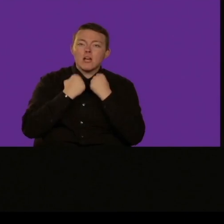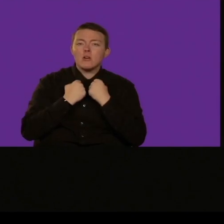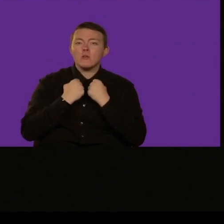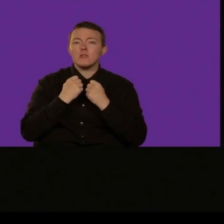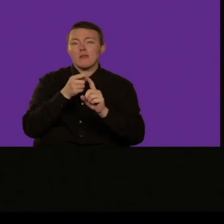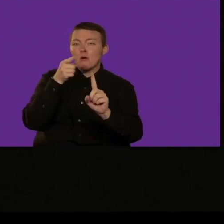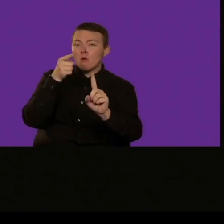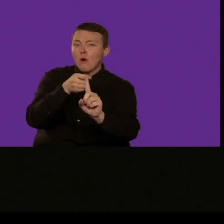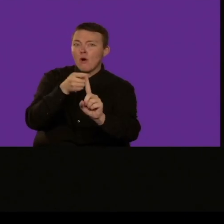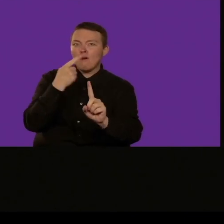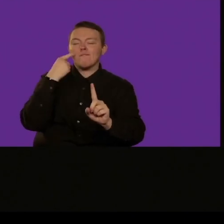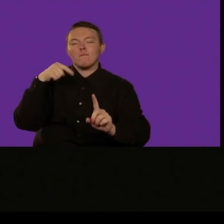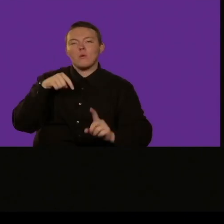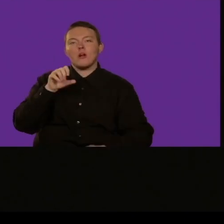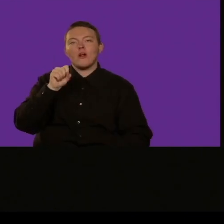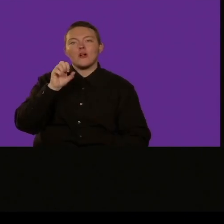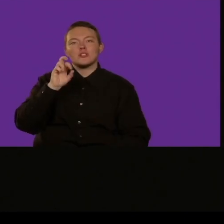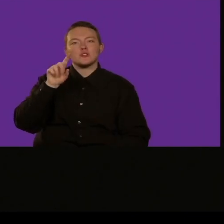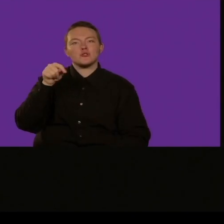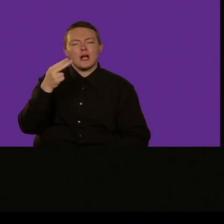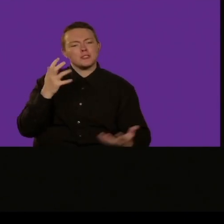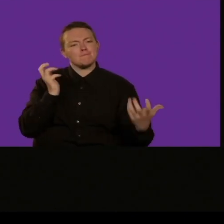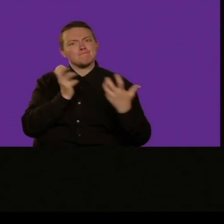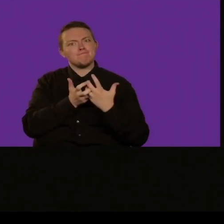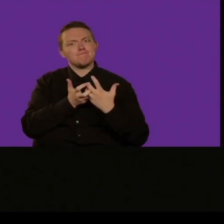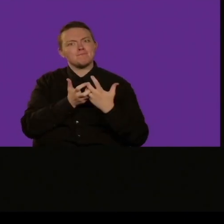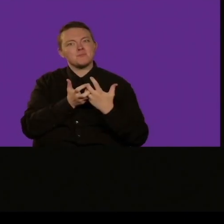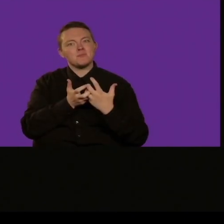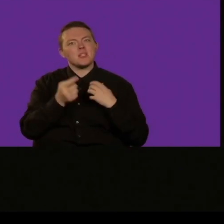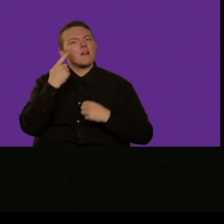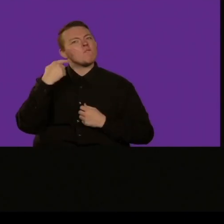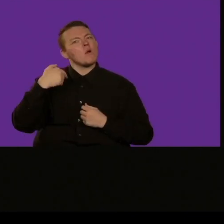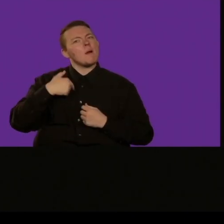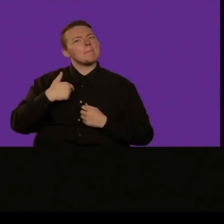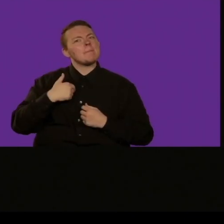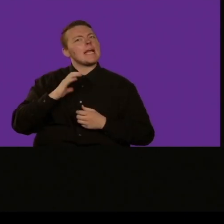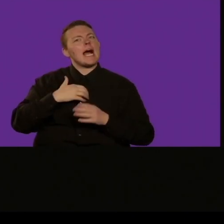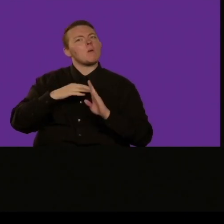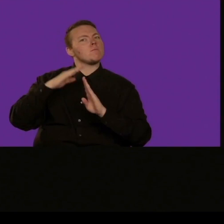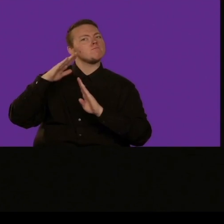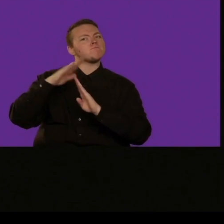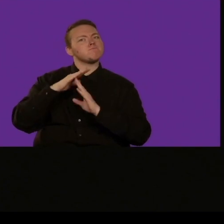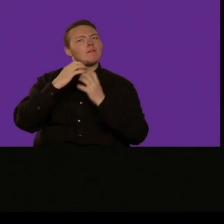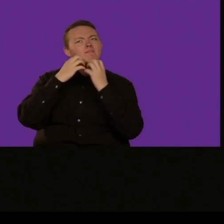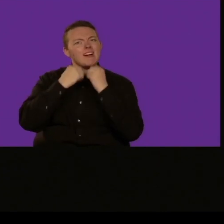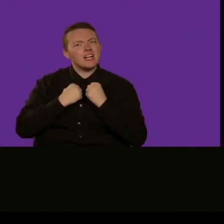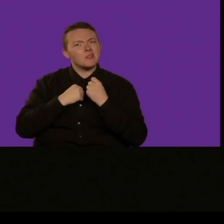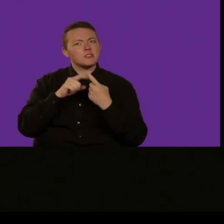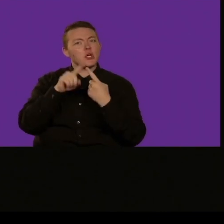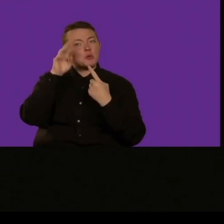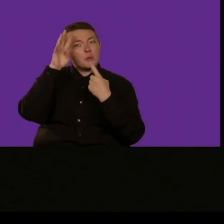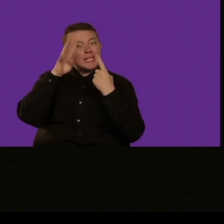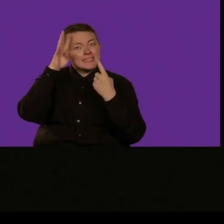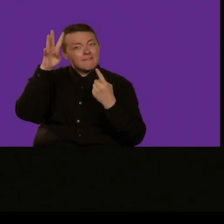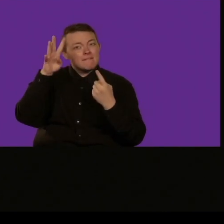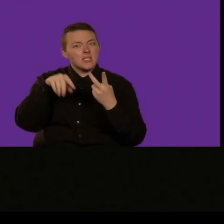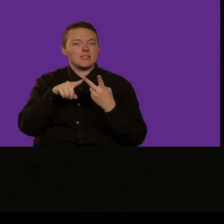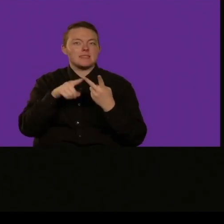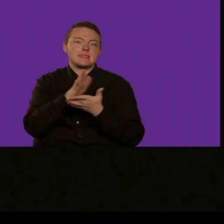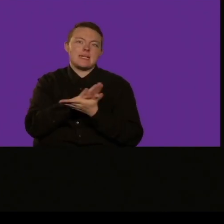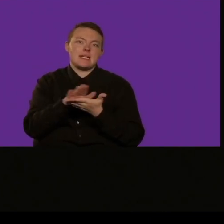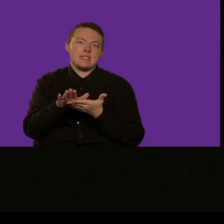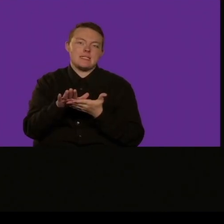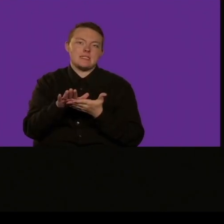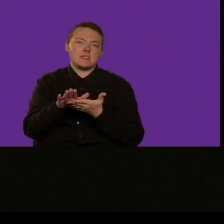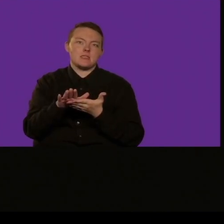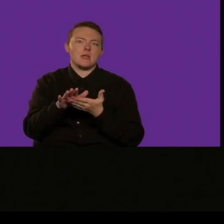Scratch espande le opportunità di apprendimento creative e fa sì che sia possibile che le persone si